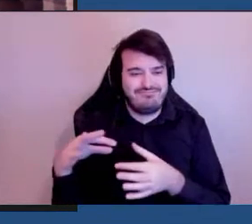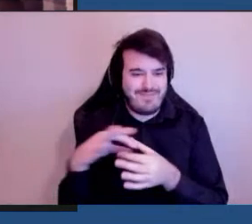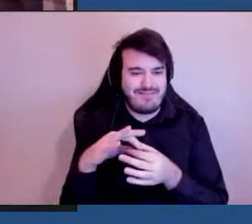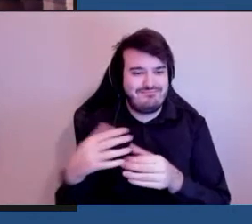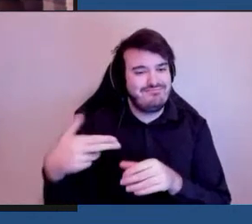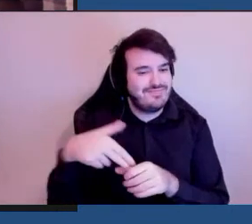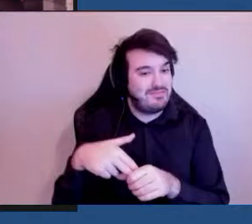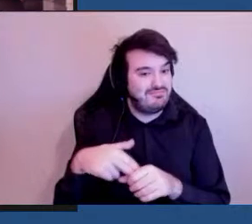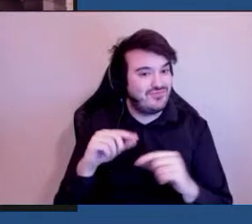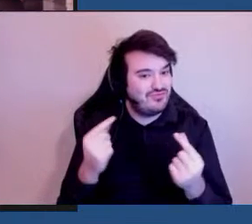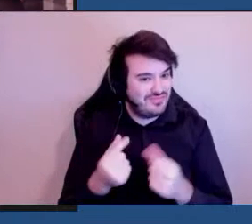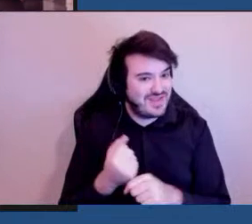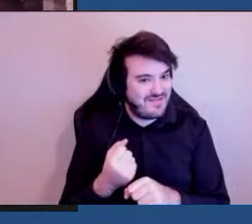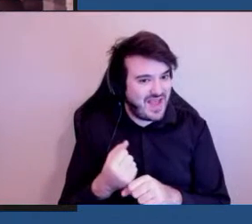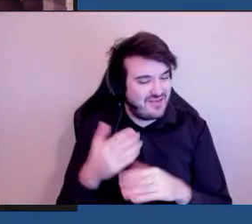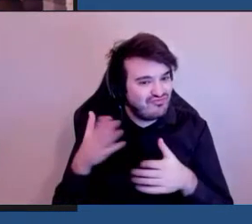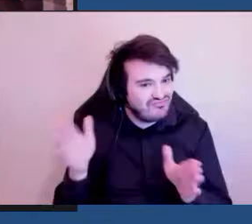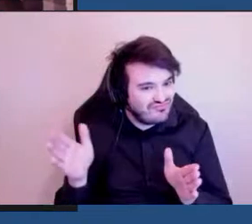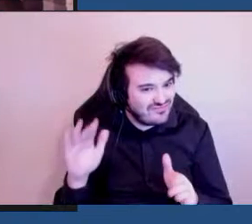travail.